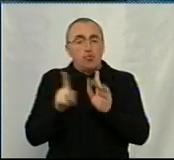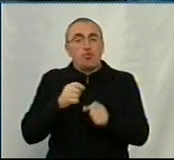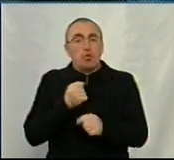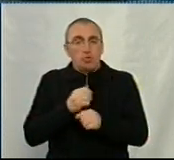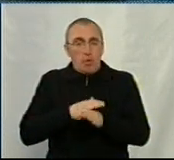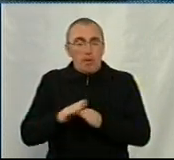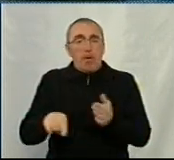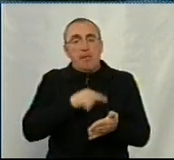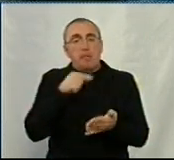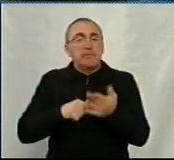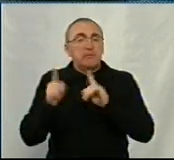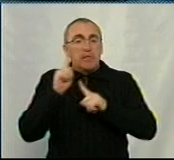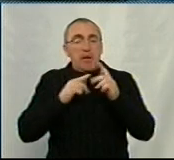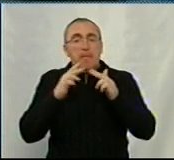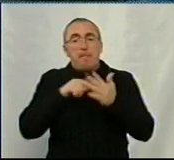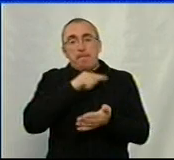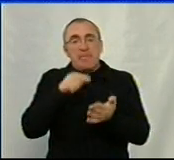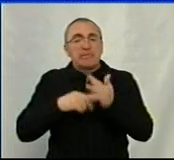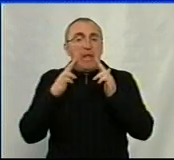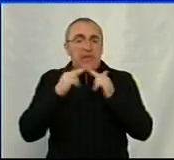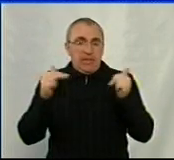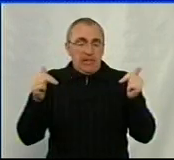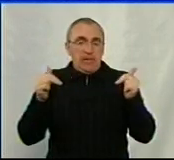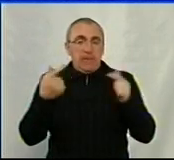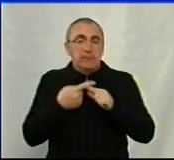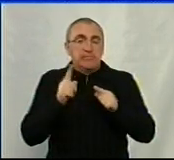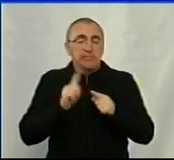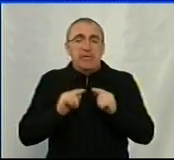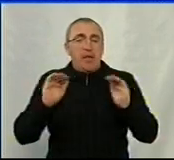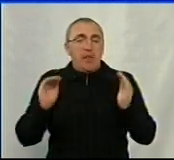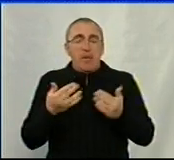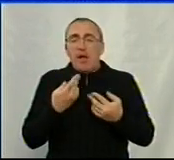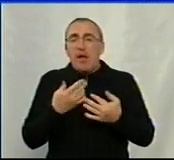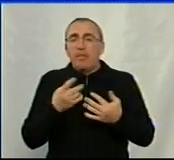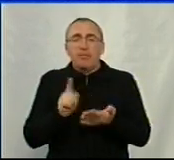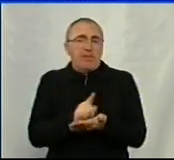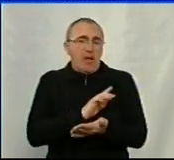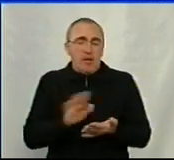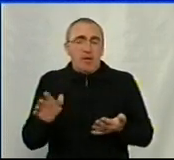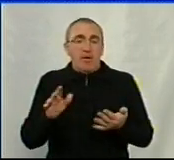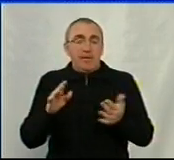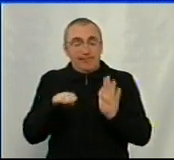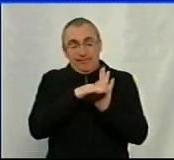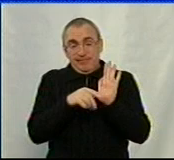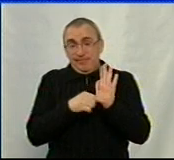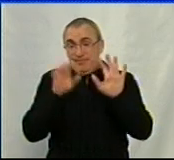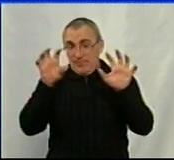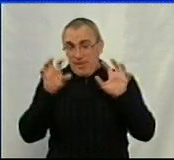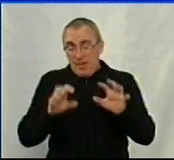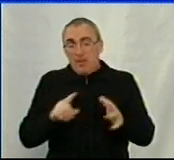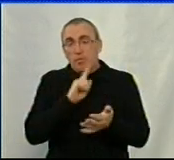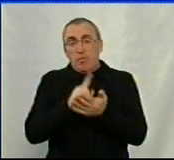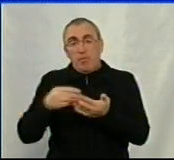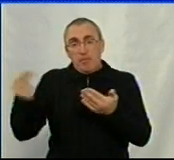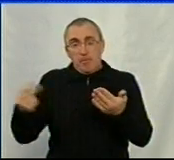міськрада міста Дніпра. На даний момент це вже не обов'язково. Як я сказав, що згідно з законом, який, до речі, повинен